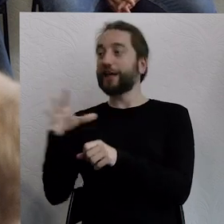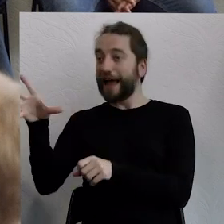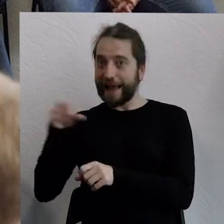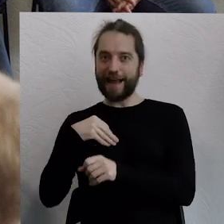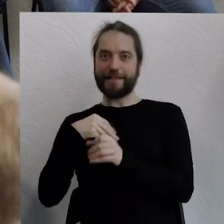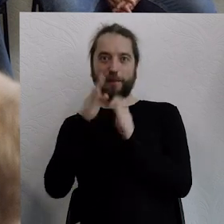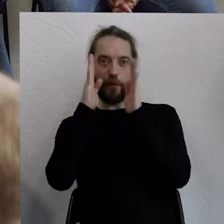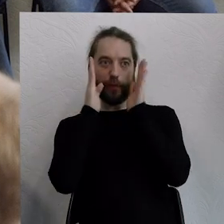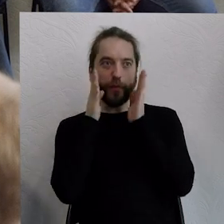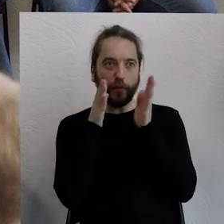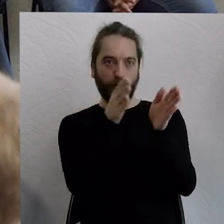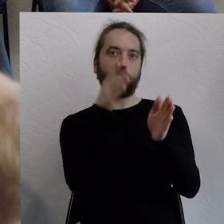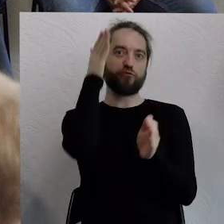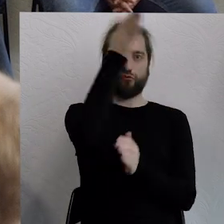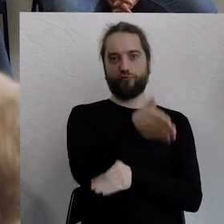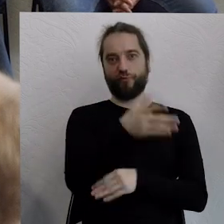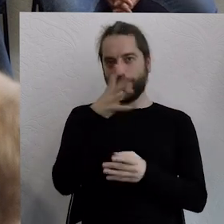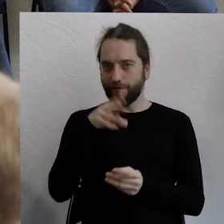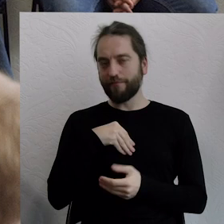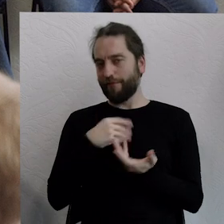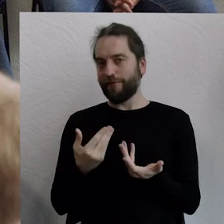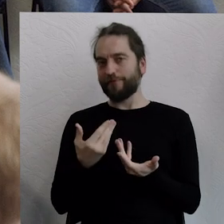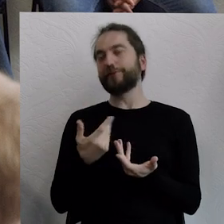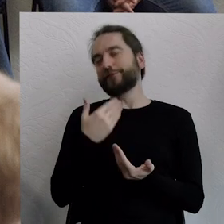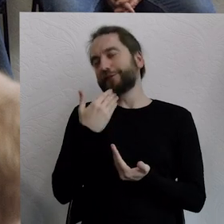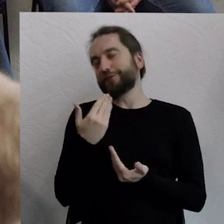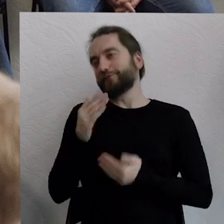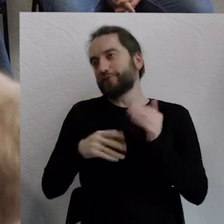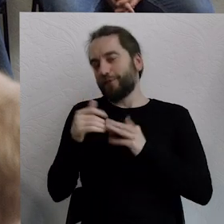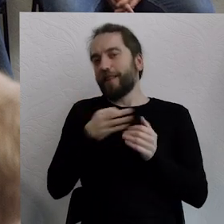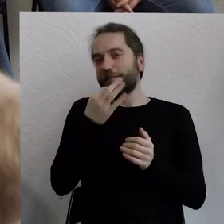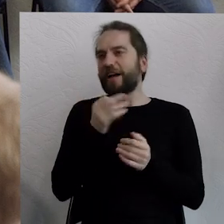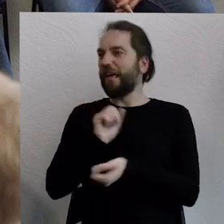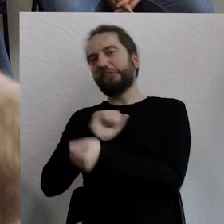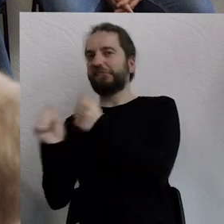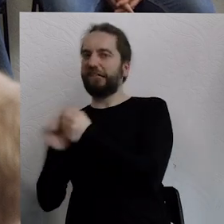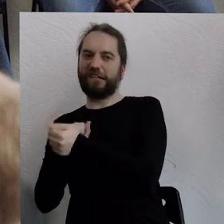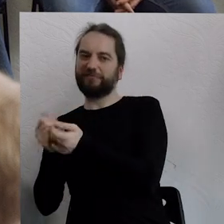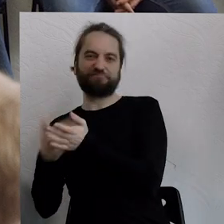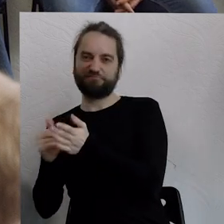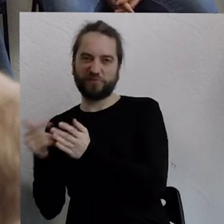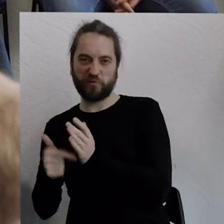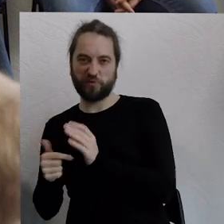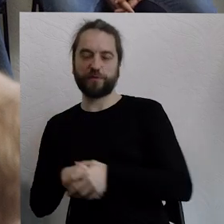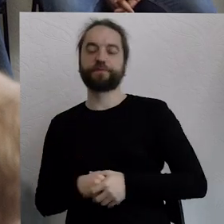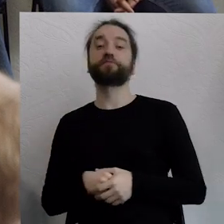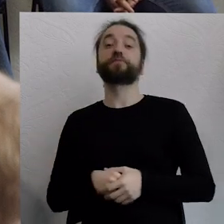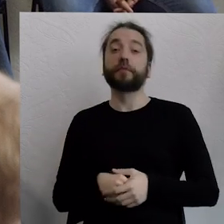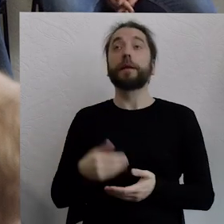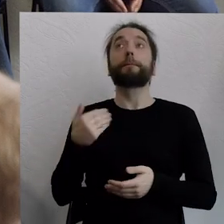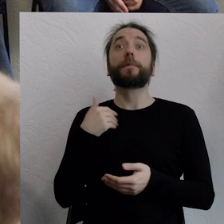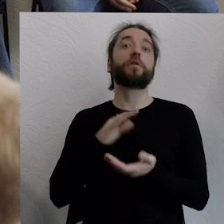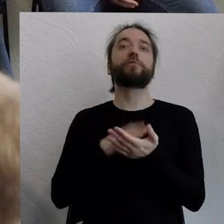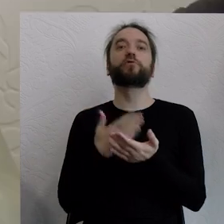to możemy zbudować coś większego, a nie walczyć na zasoby. No i zdarzały się przypadki, że